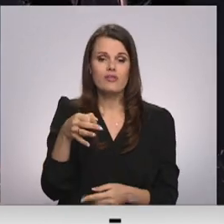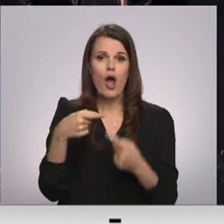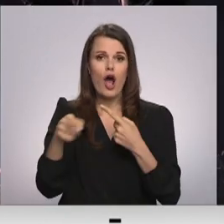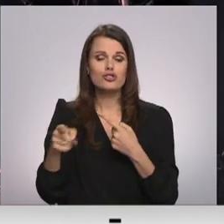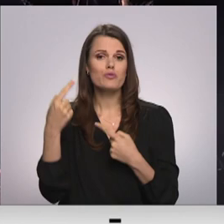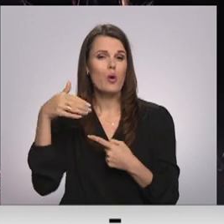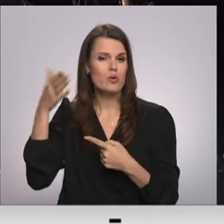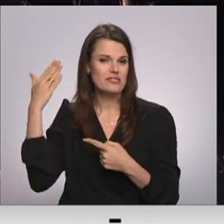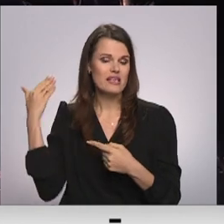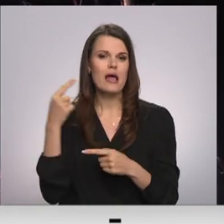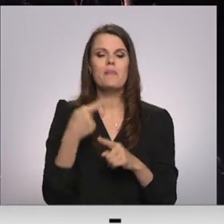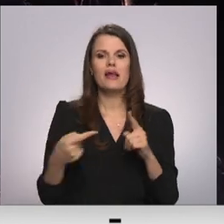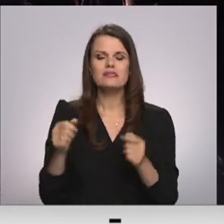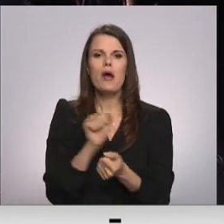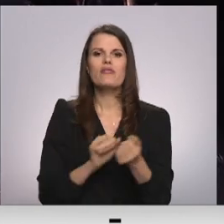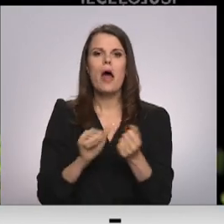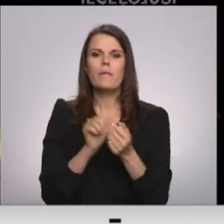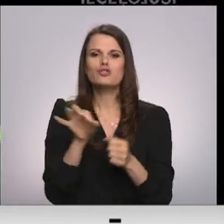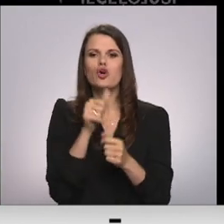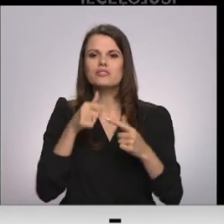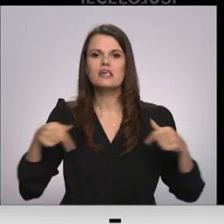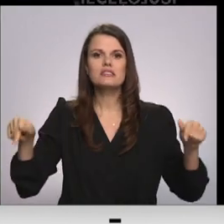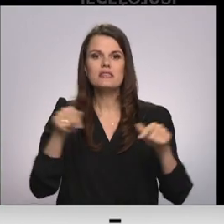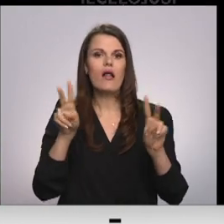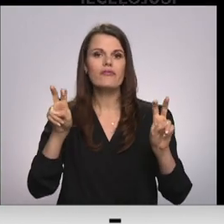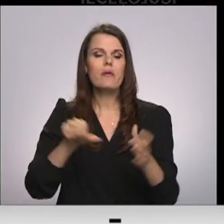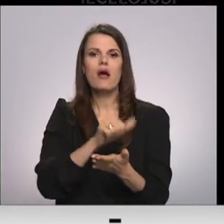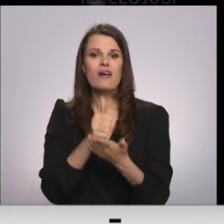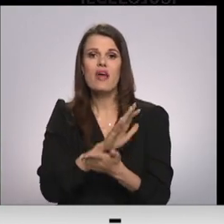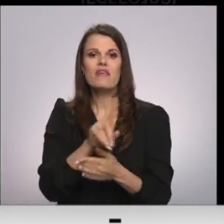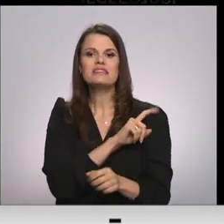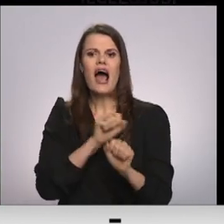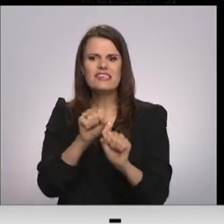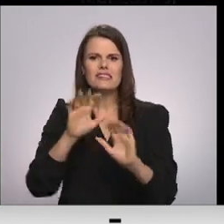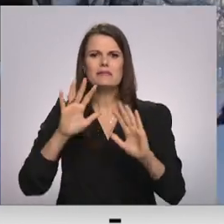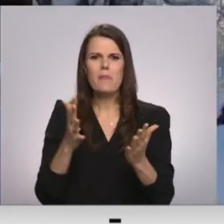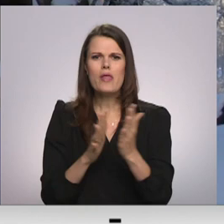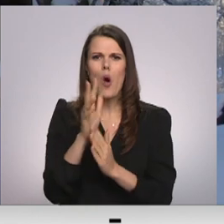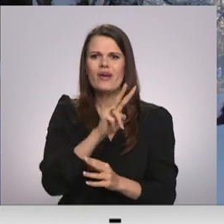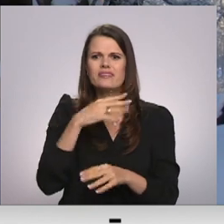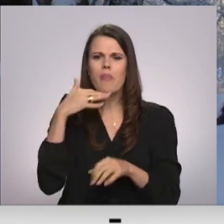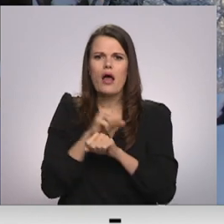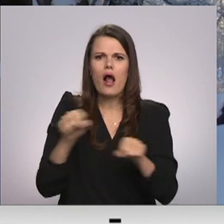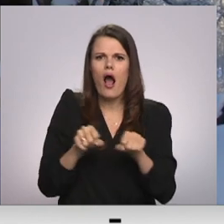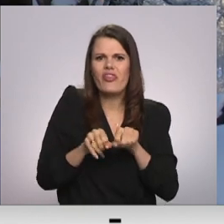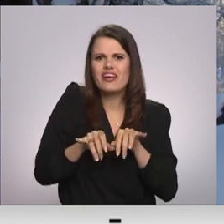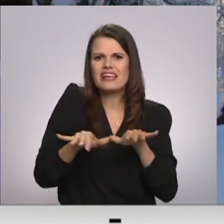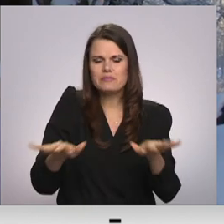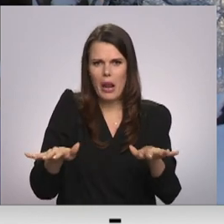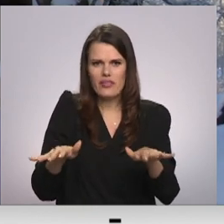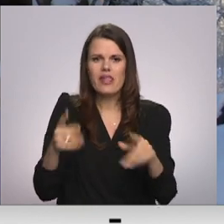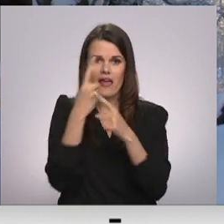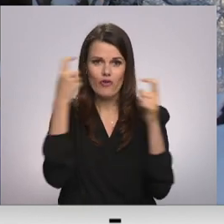citām reizēm dabas koncertzāles uzmanības centrā šogad ir nevis aizsargājumi, bet invazīvi augi. Informācija par tiem trīs